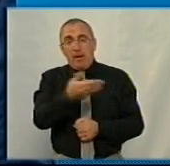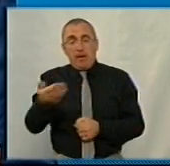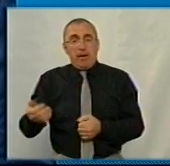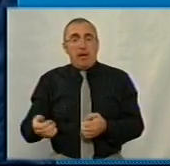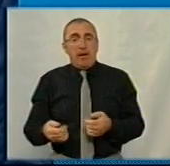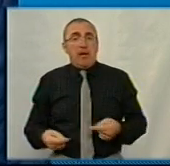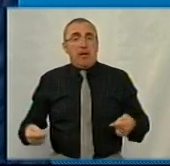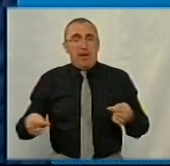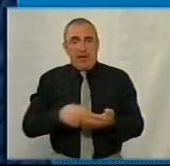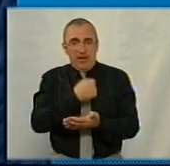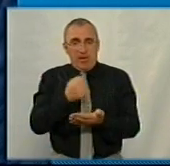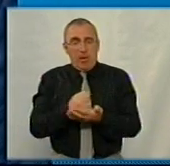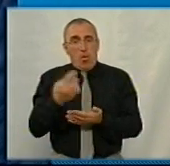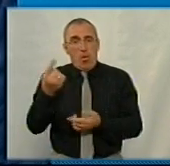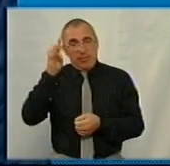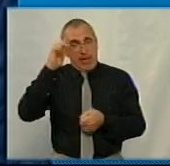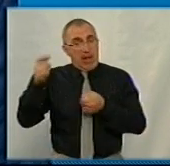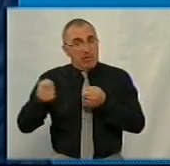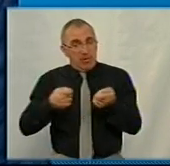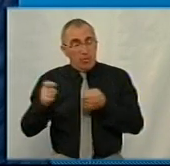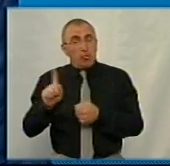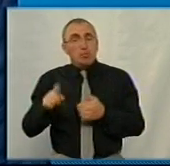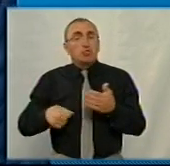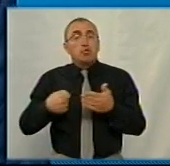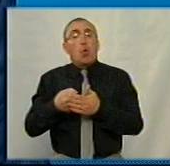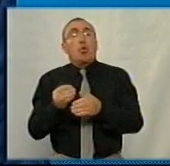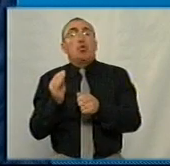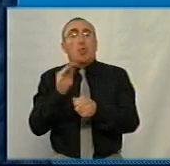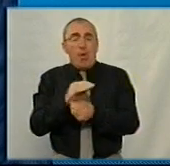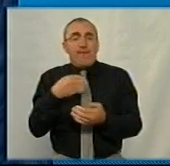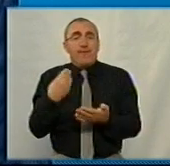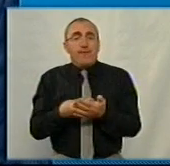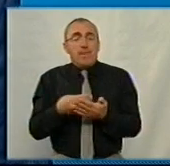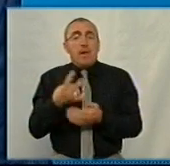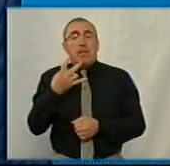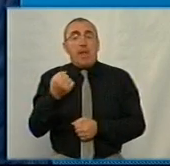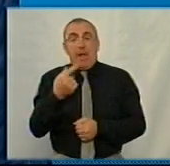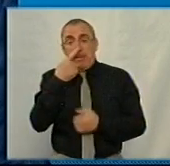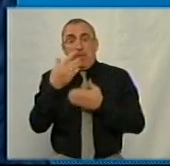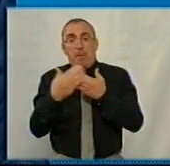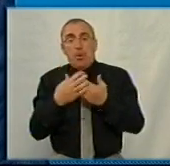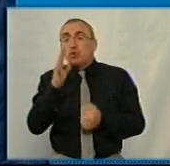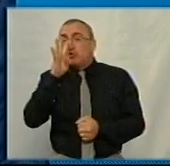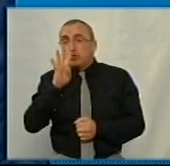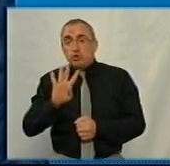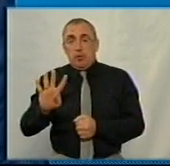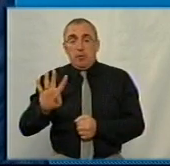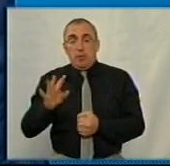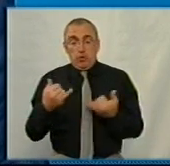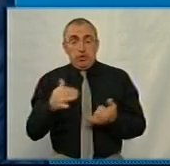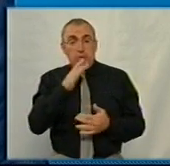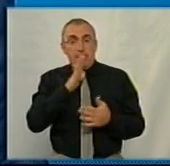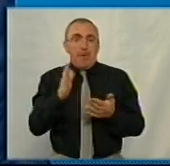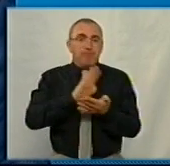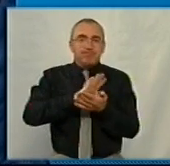затверджувавши рішення голови обласної державної адміністрації, щодо дофінансування їх на найближчі 4 місяці. За цей час вони мають